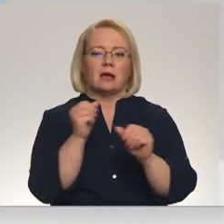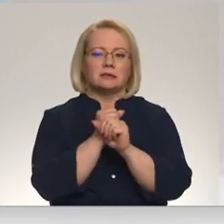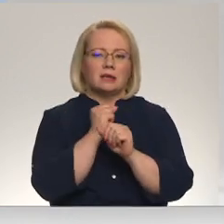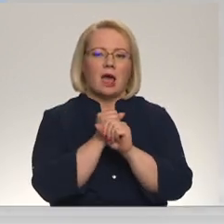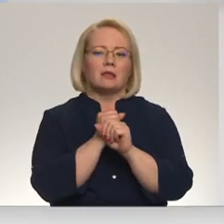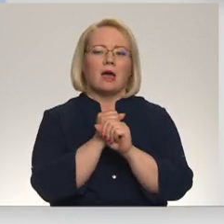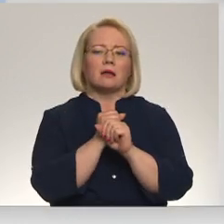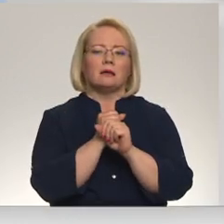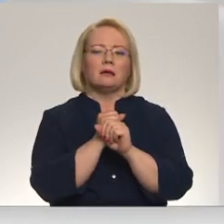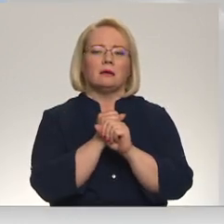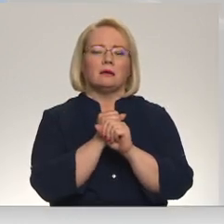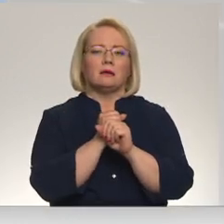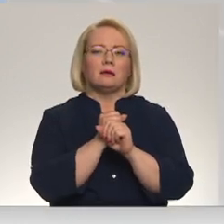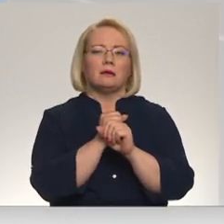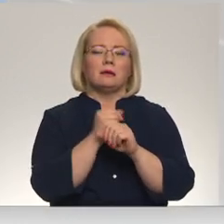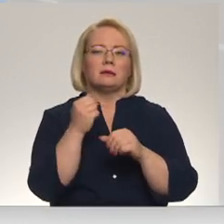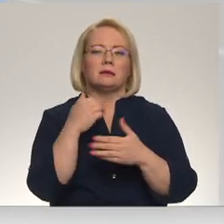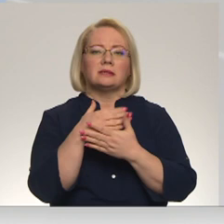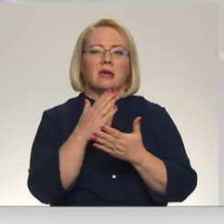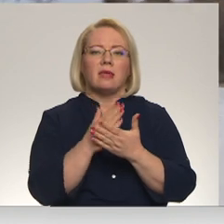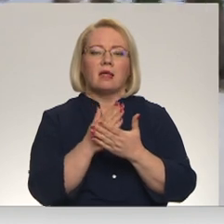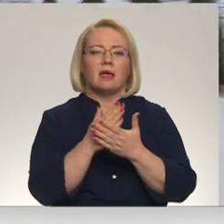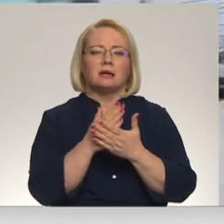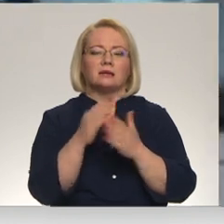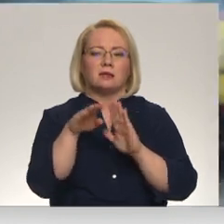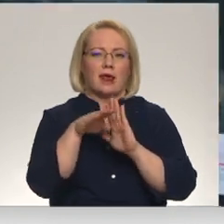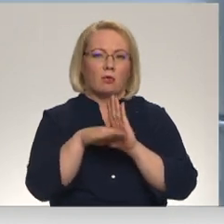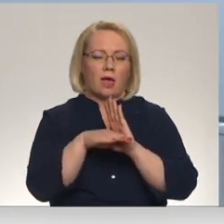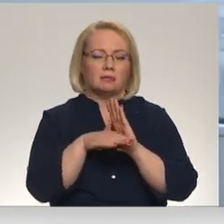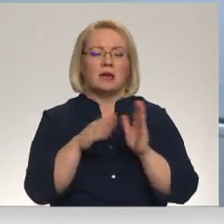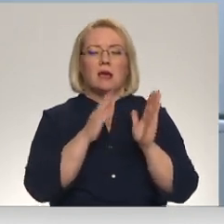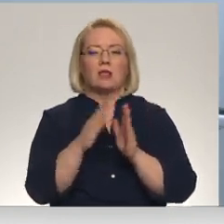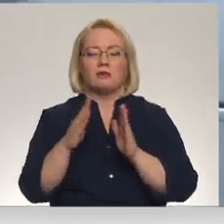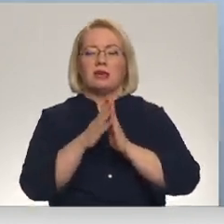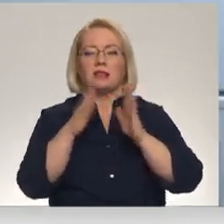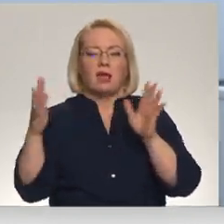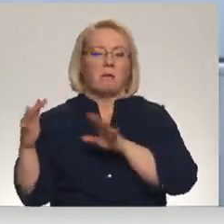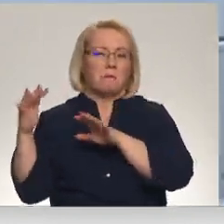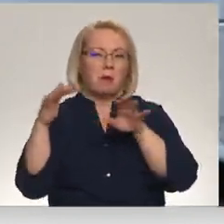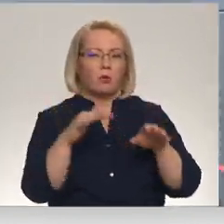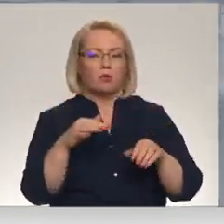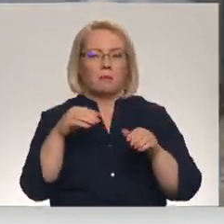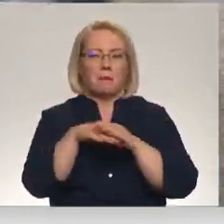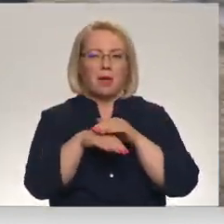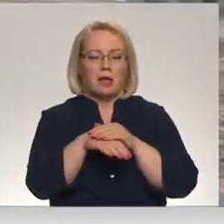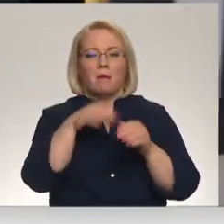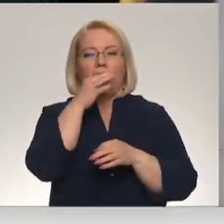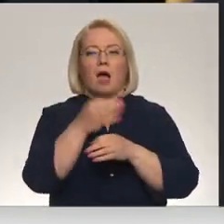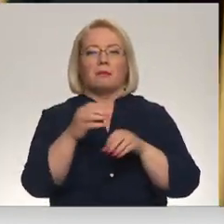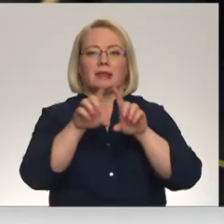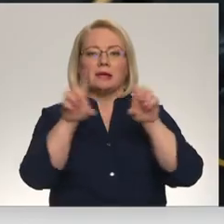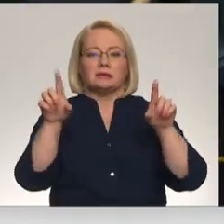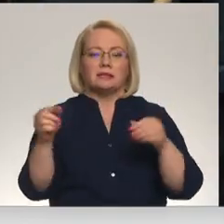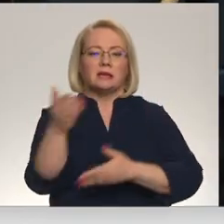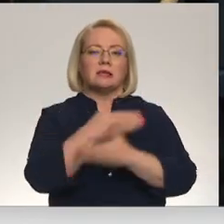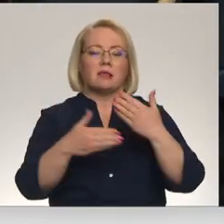šīs sadales regulējums. Gatavojoties vēl lielākam Ukrainas biegļu pieplūdomam, atbildīgās iestādes sadarbībā ar